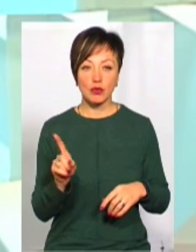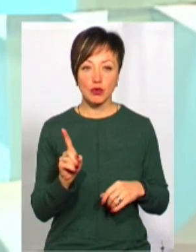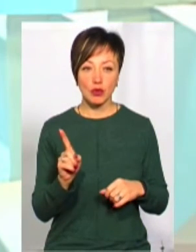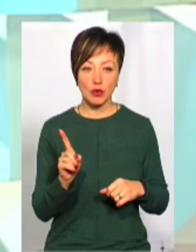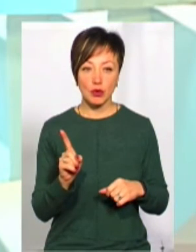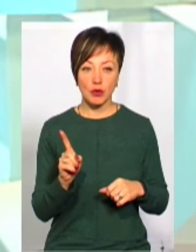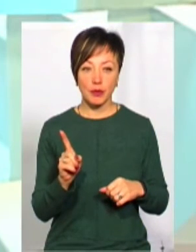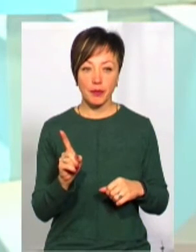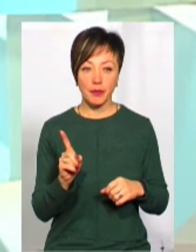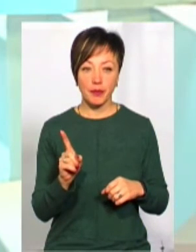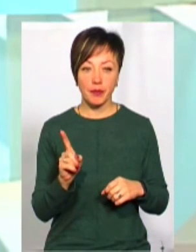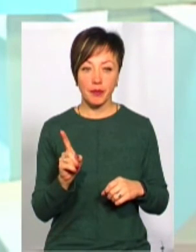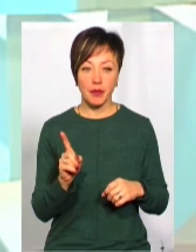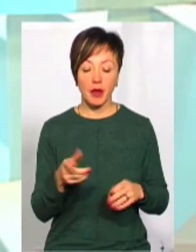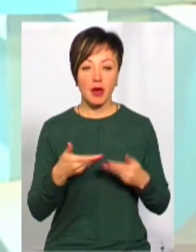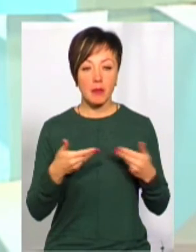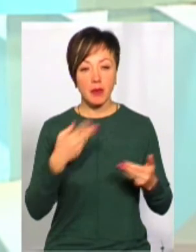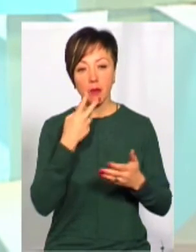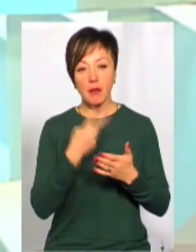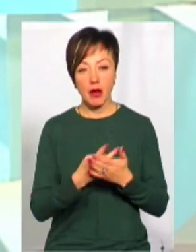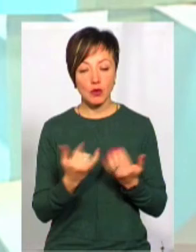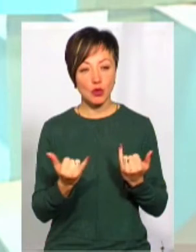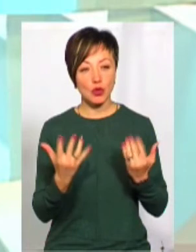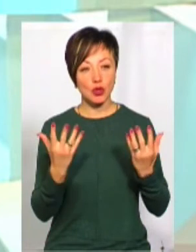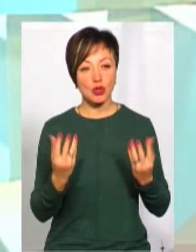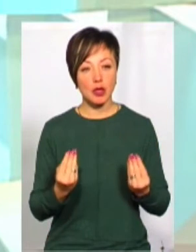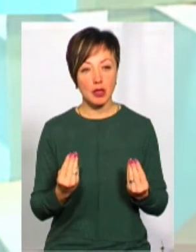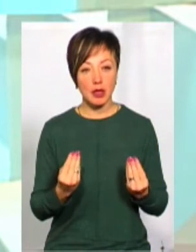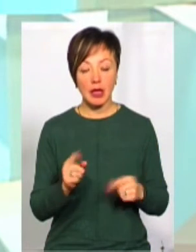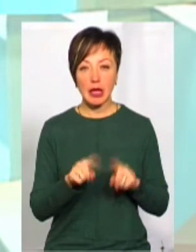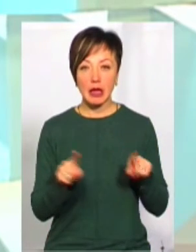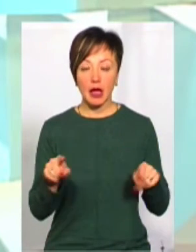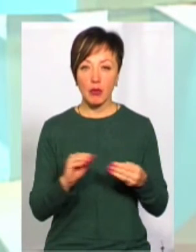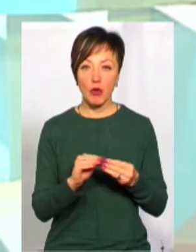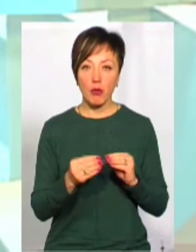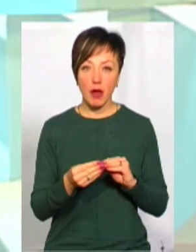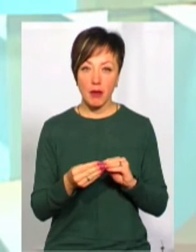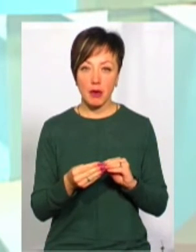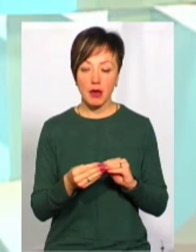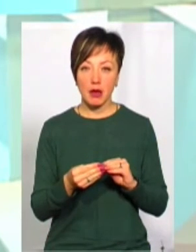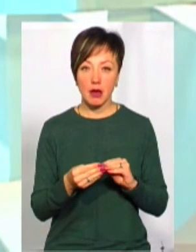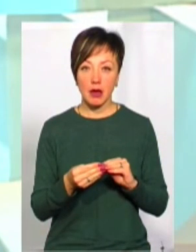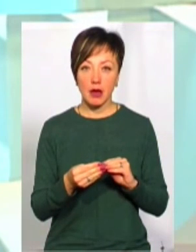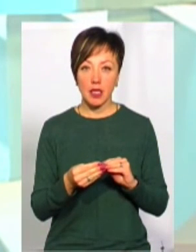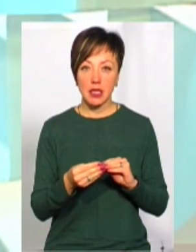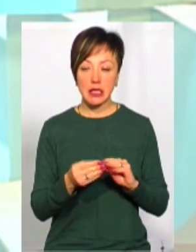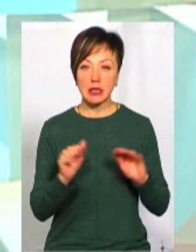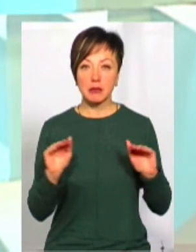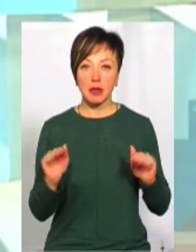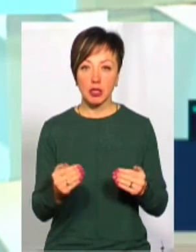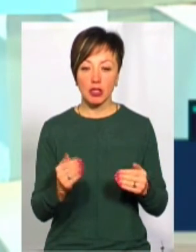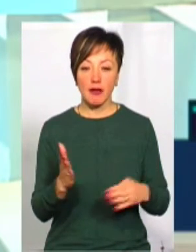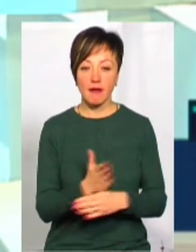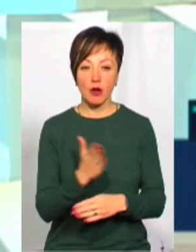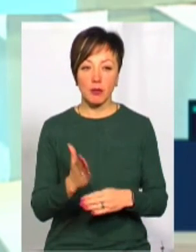по суті, ми бачимо на сьогоднішній день деякі проблеми в частині зменшення